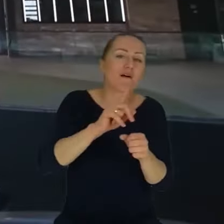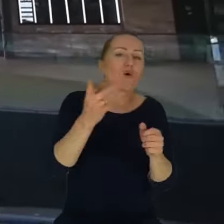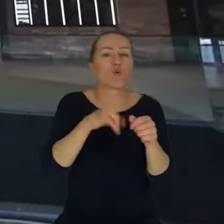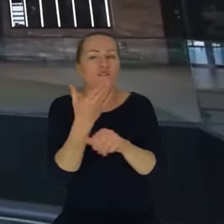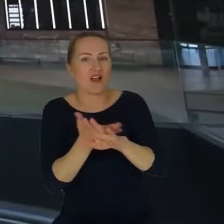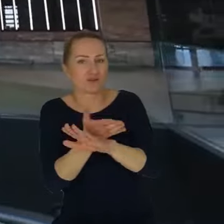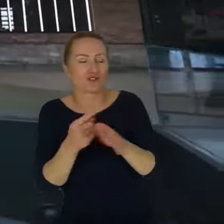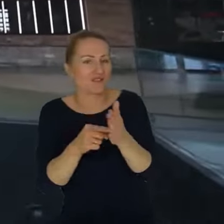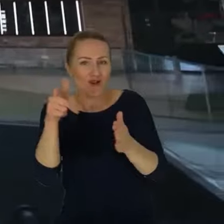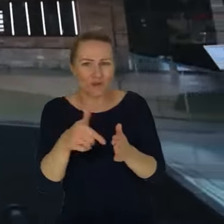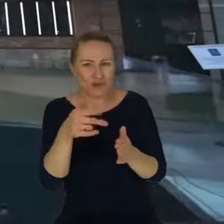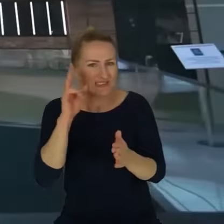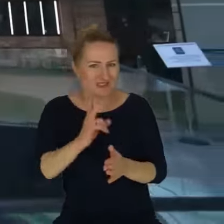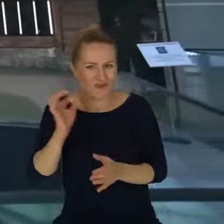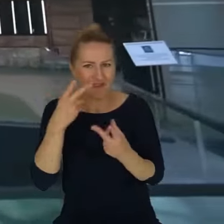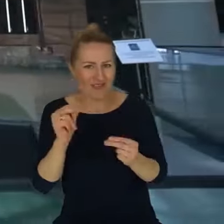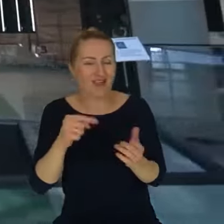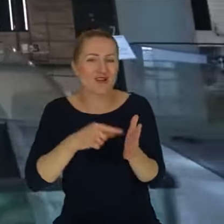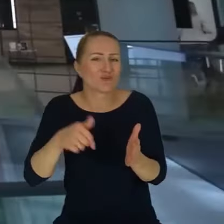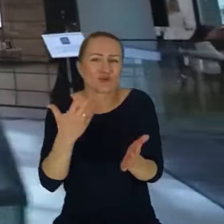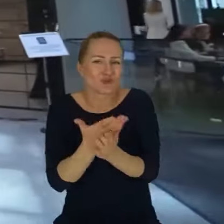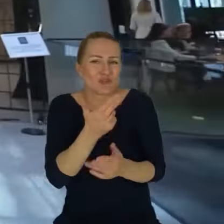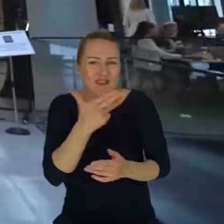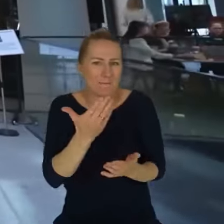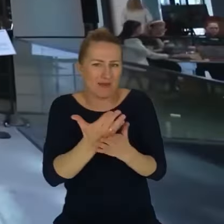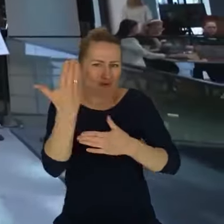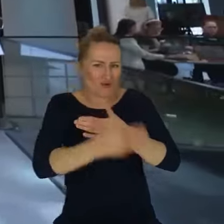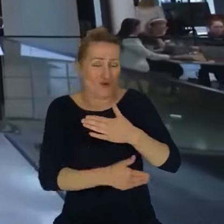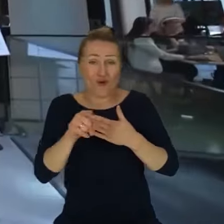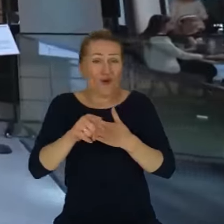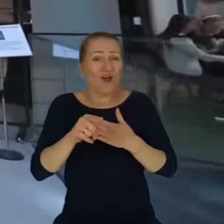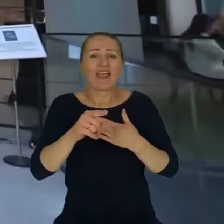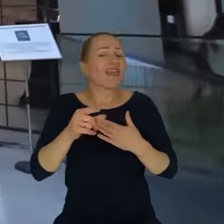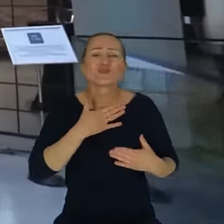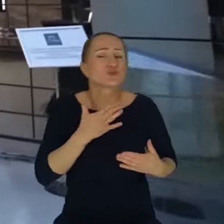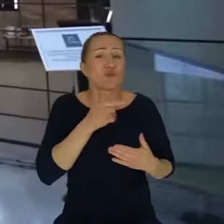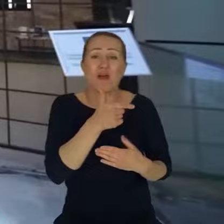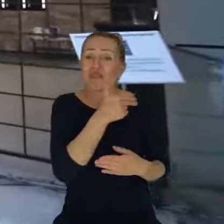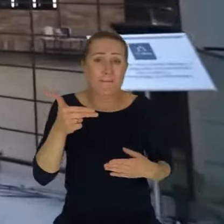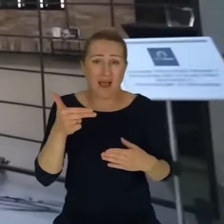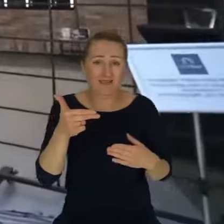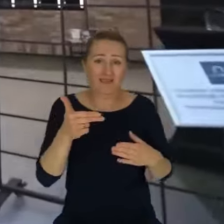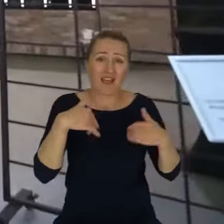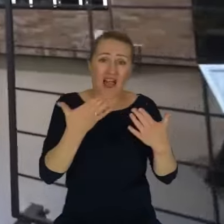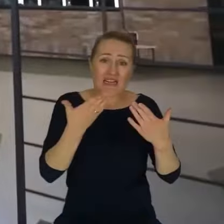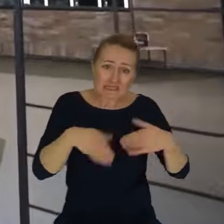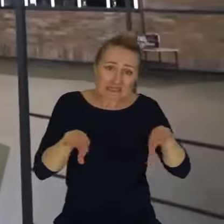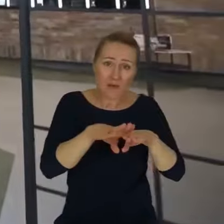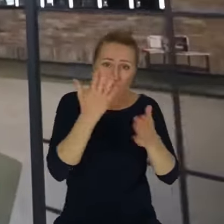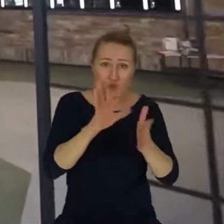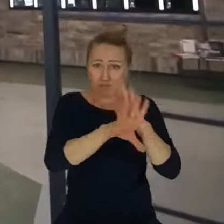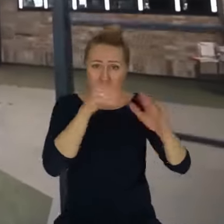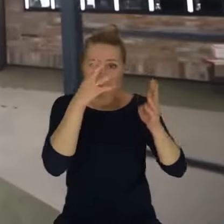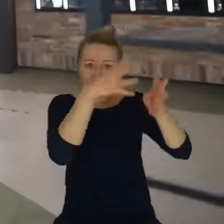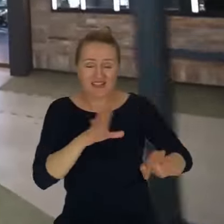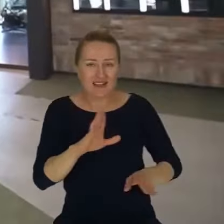No i tutaj chyba trzeba postawić kropkę, bo rzeczywiście to nie zamyka problemu, to raczej go otwiera, ale tak jest, że Krajowa Rada, Radiofon i